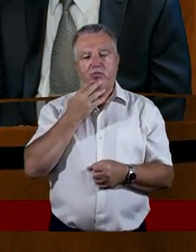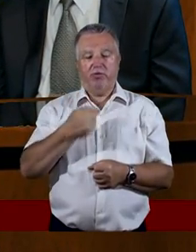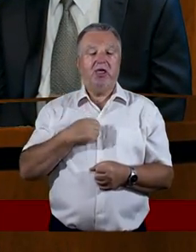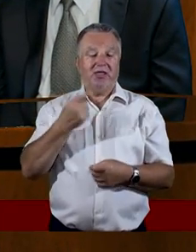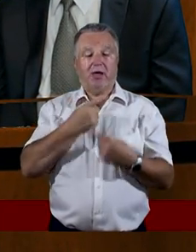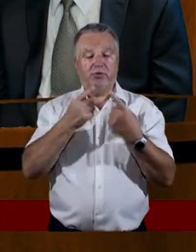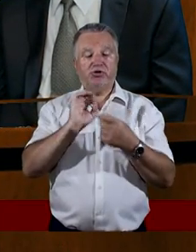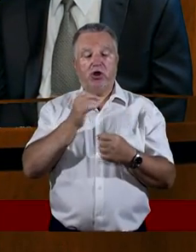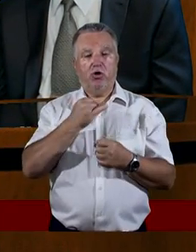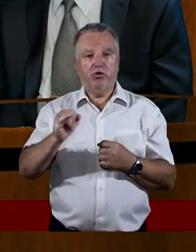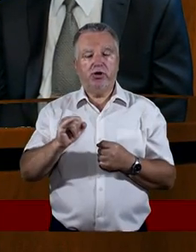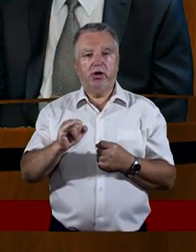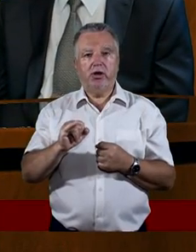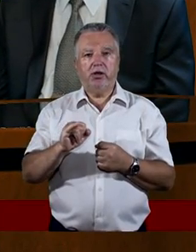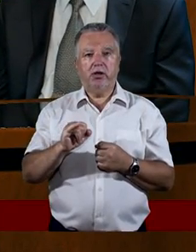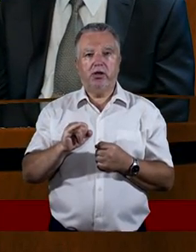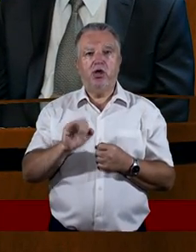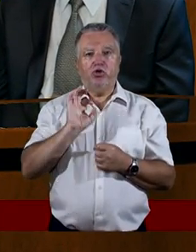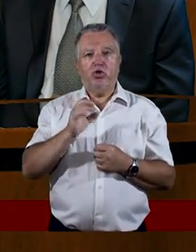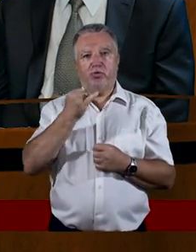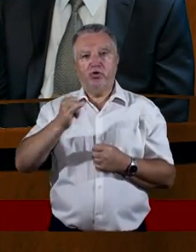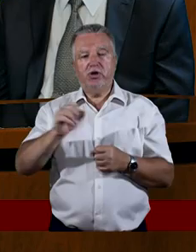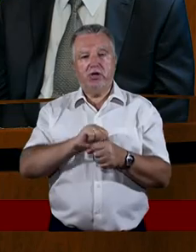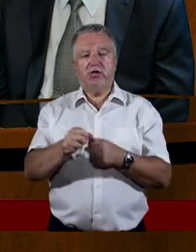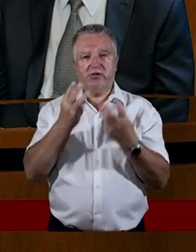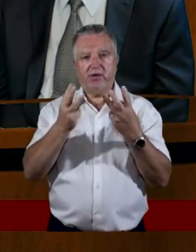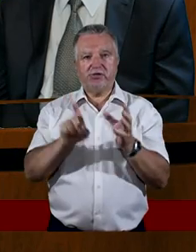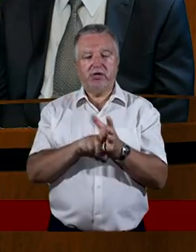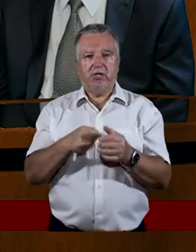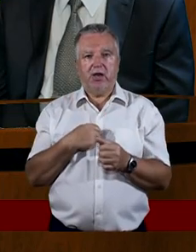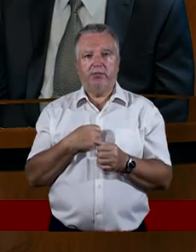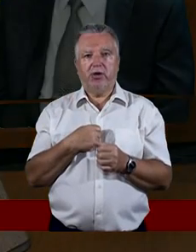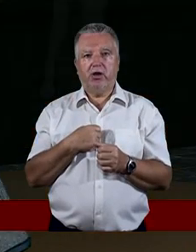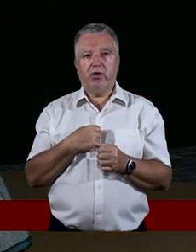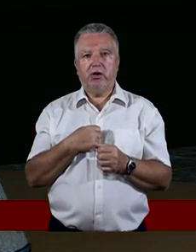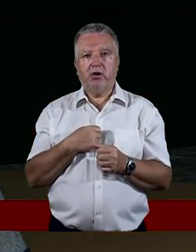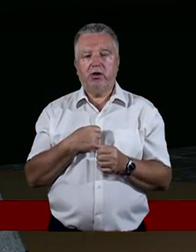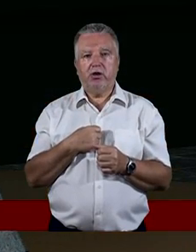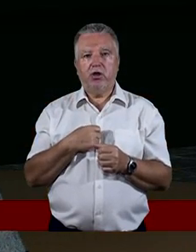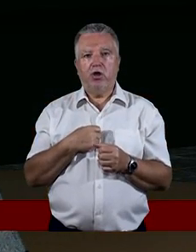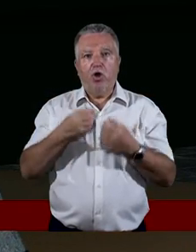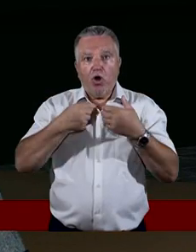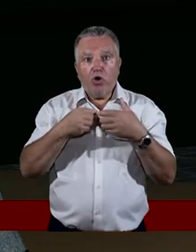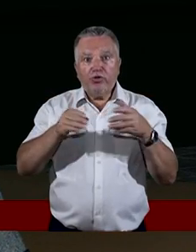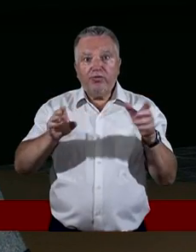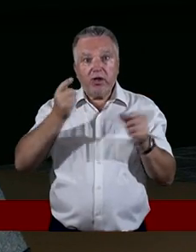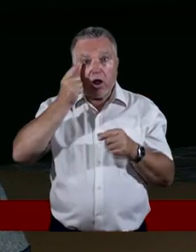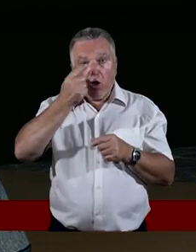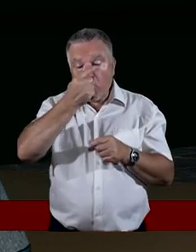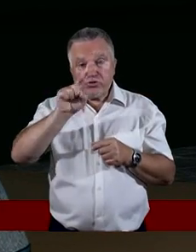innych, to, co jakby dobro innych jest dla mnie ważne, pomaganie innym jest dla mnie ważne, im się oczy otwierają.